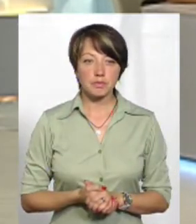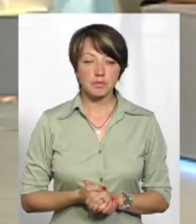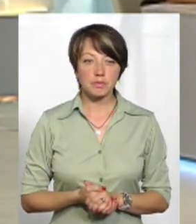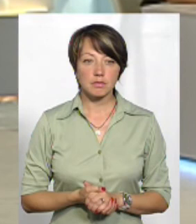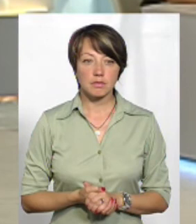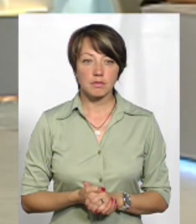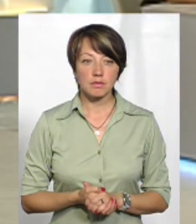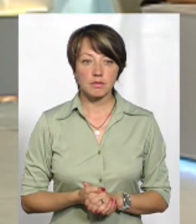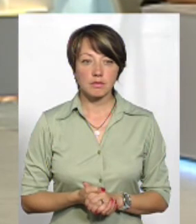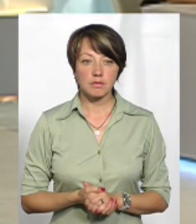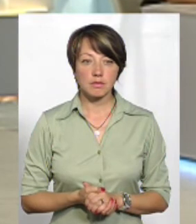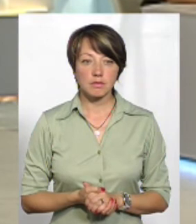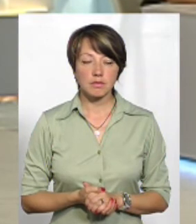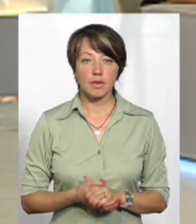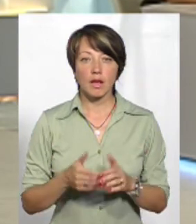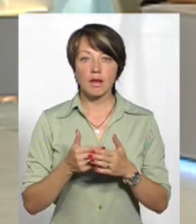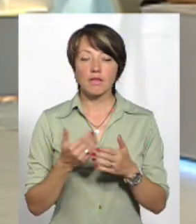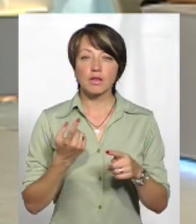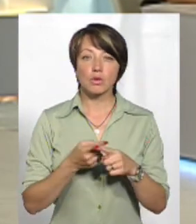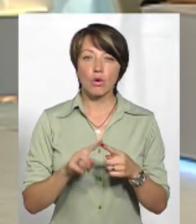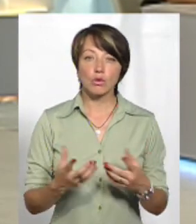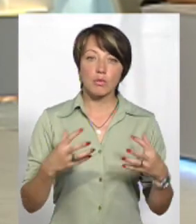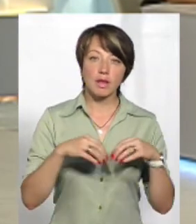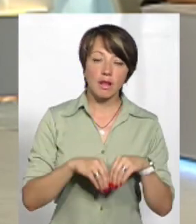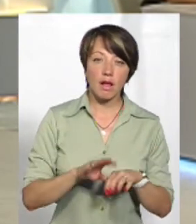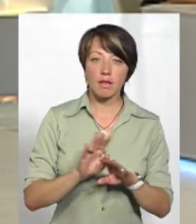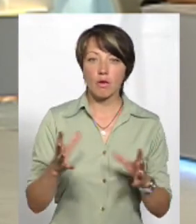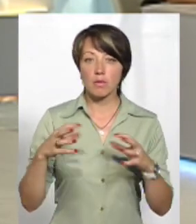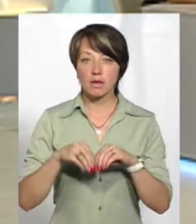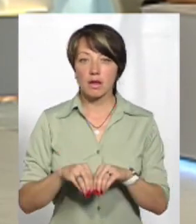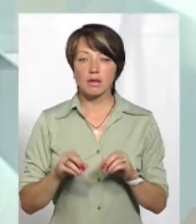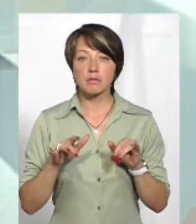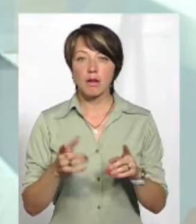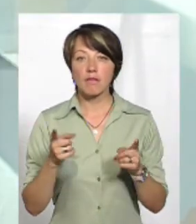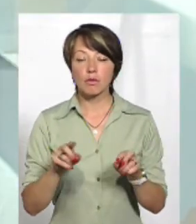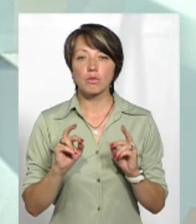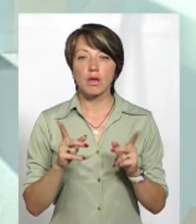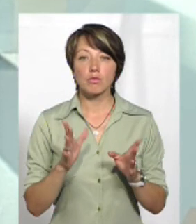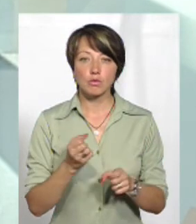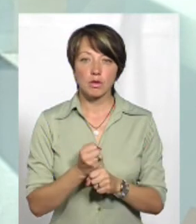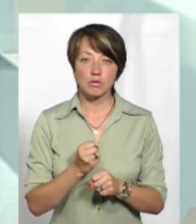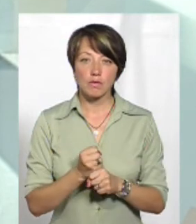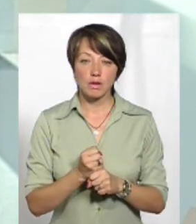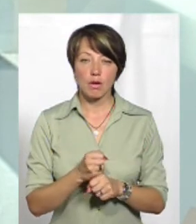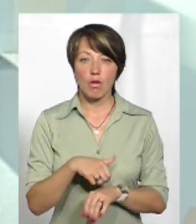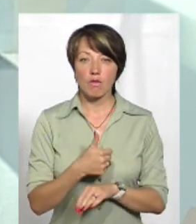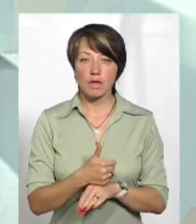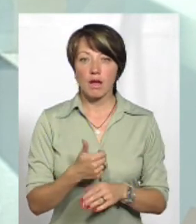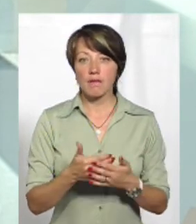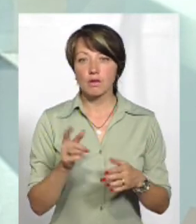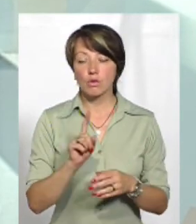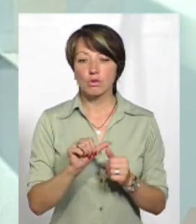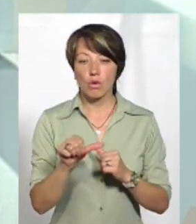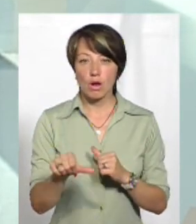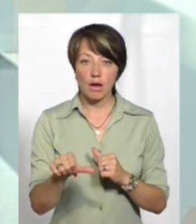Ну, від того, що об'єднали, не об'єднали, справа в тому, як вони будуть працювати. Для мене це головне. А від того,